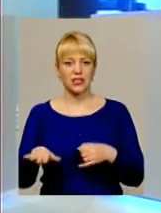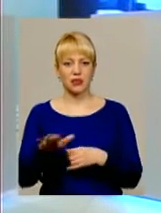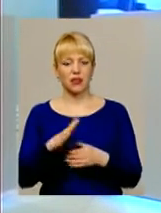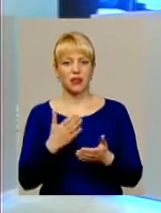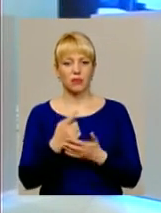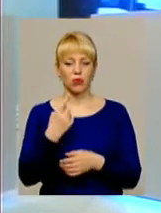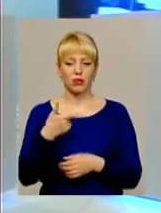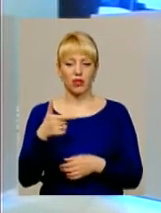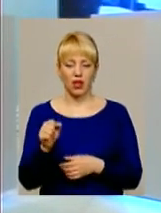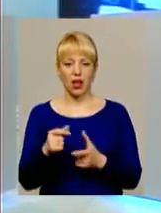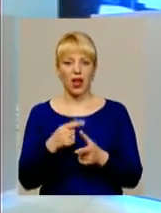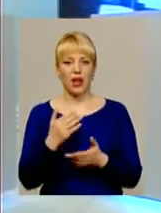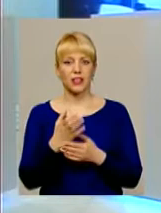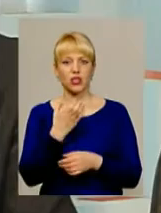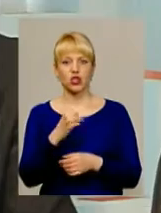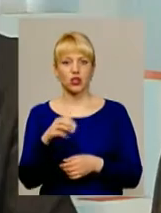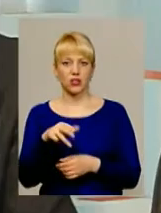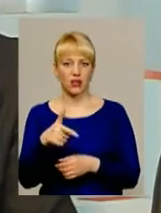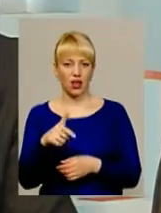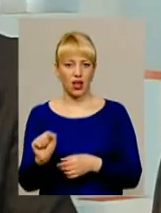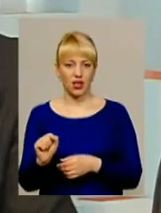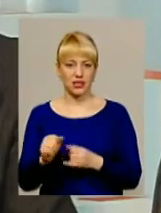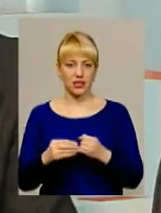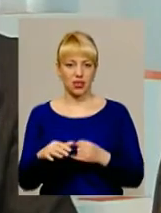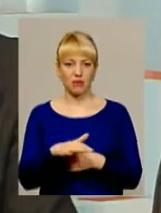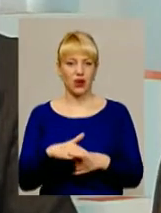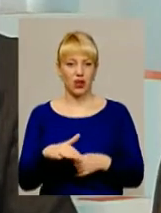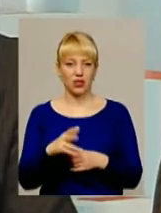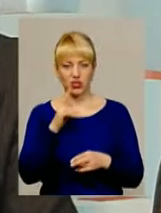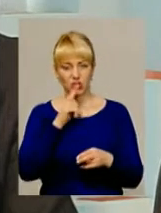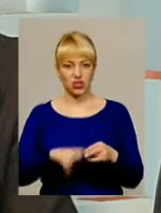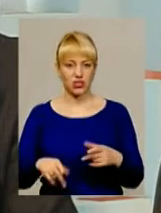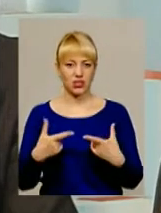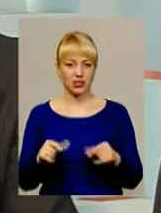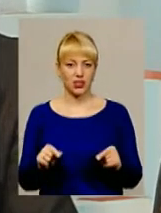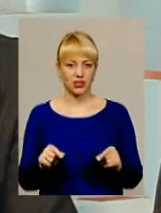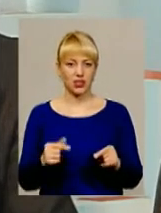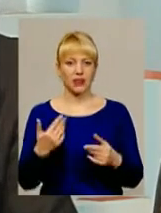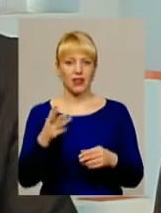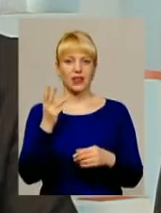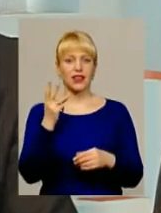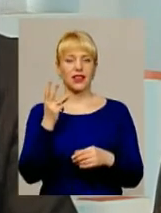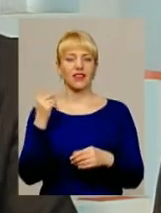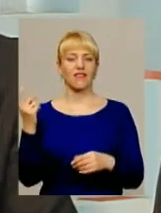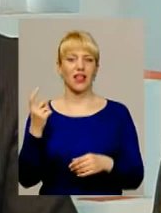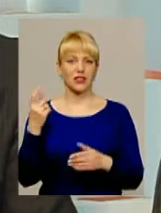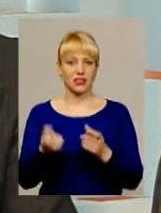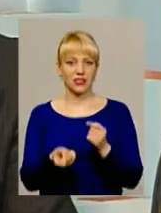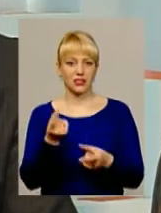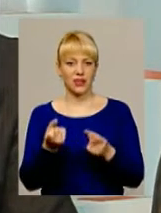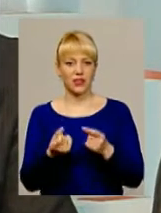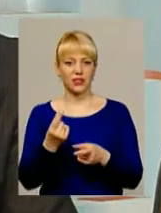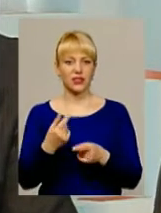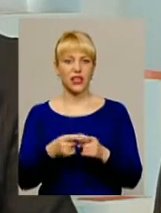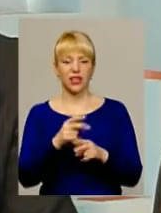гектар, а є і на сотню гектарів земля щезла, десь вже є треті власники, і ніхто